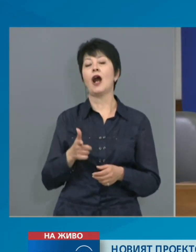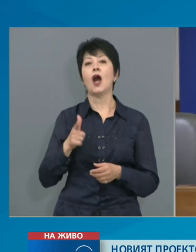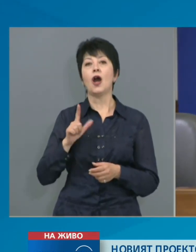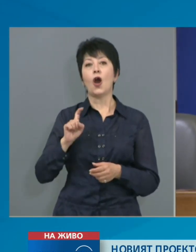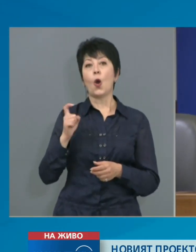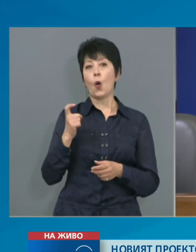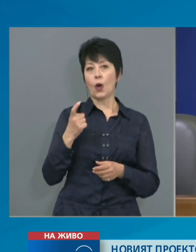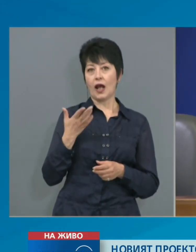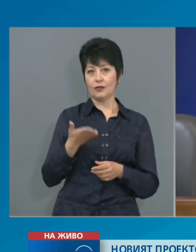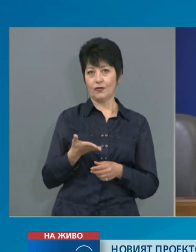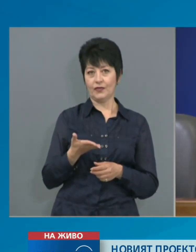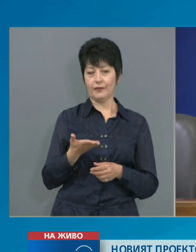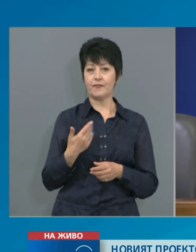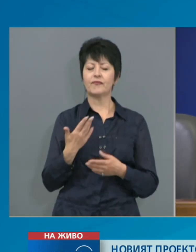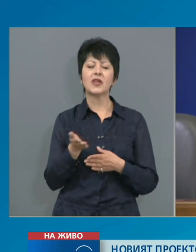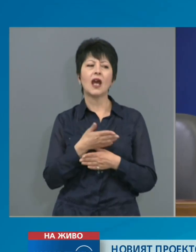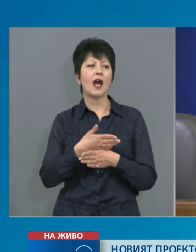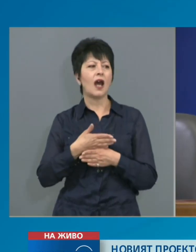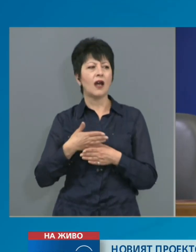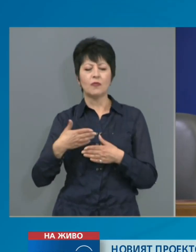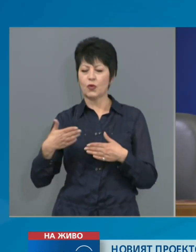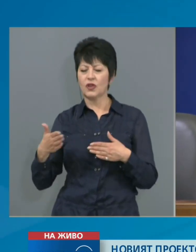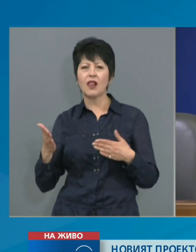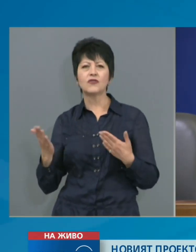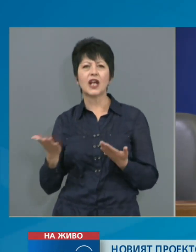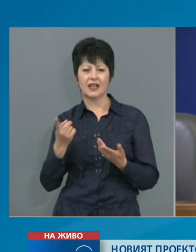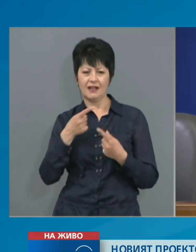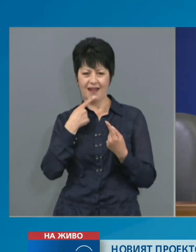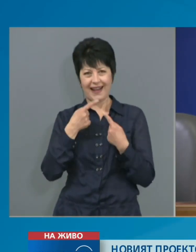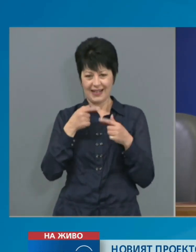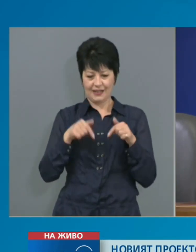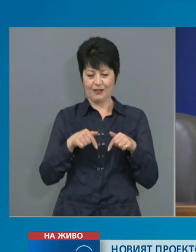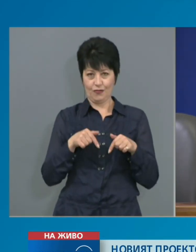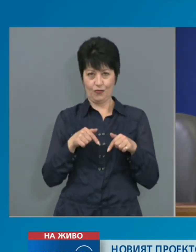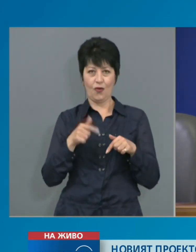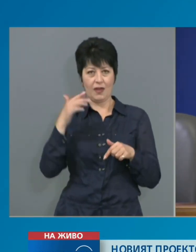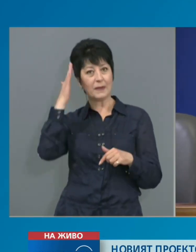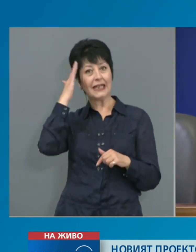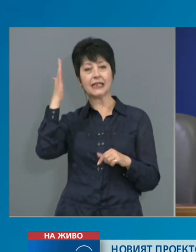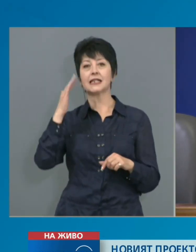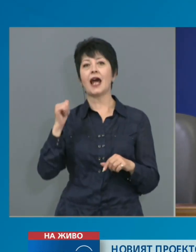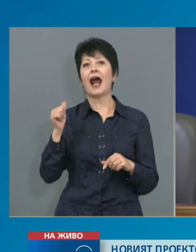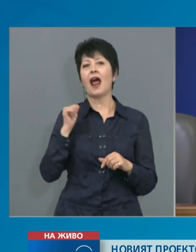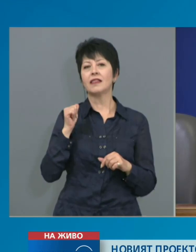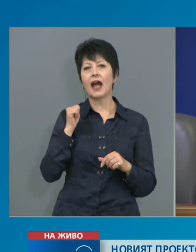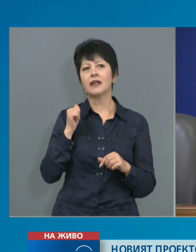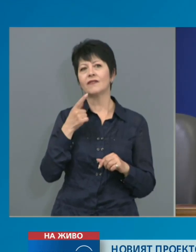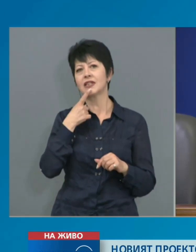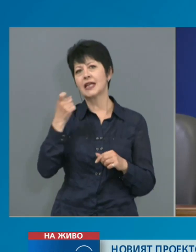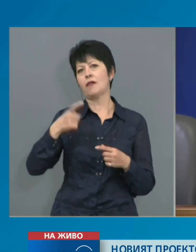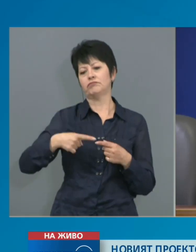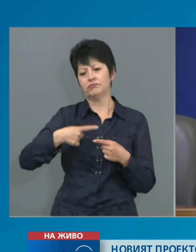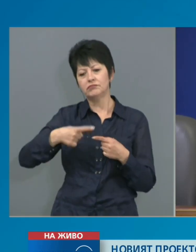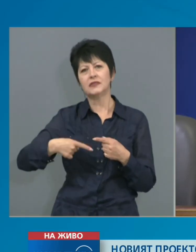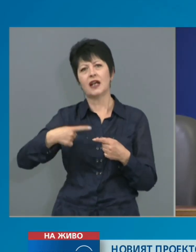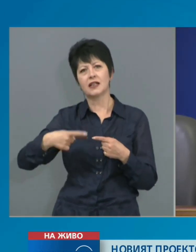В продължение на казаното от министра Наниев за развитието на